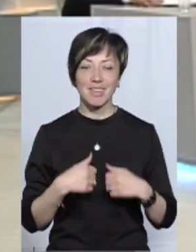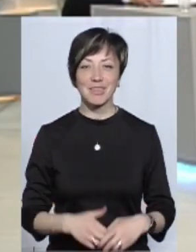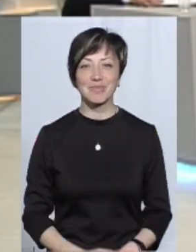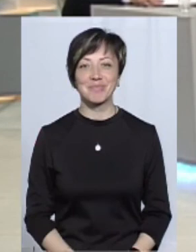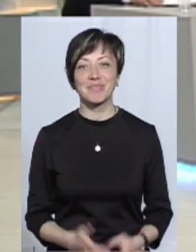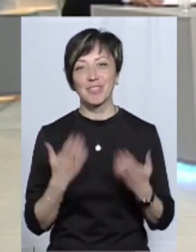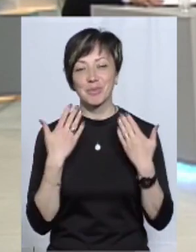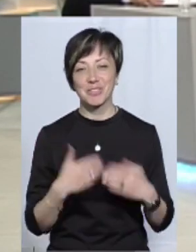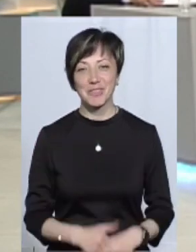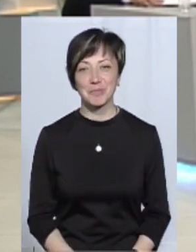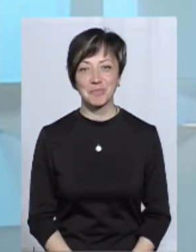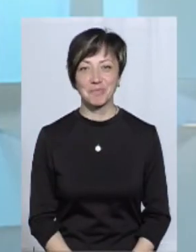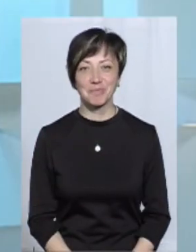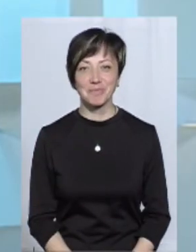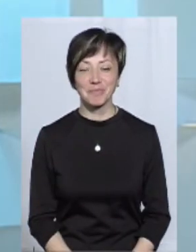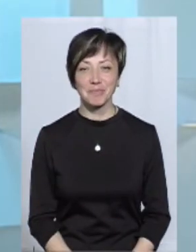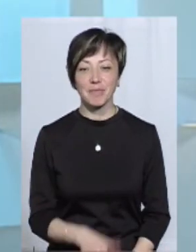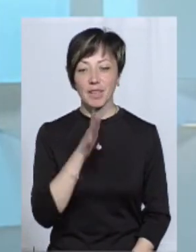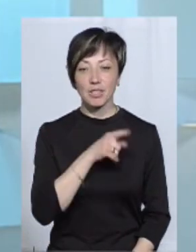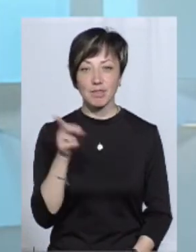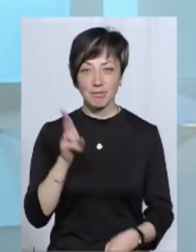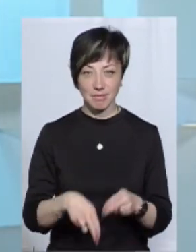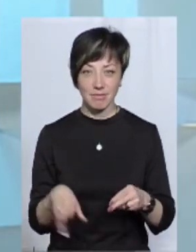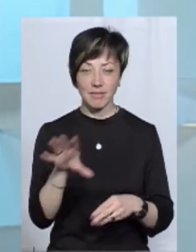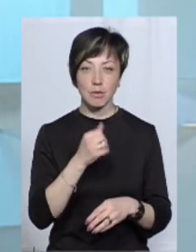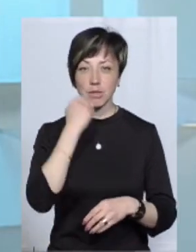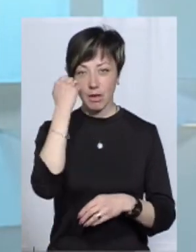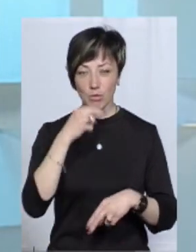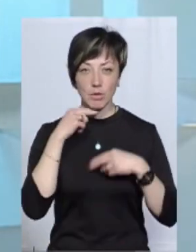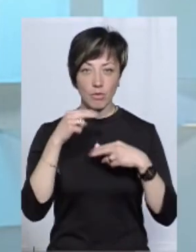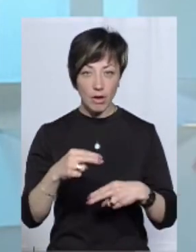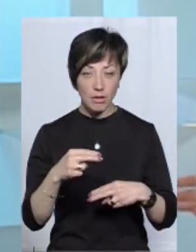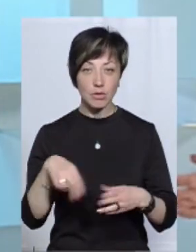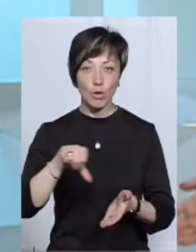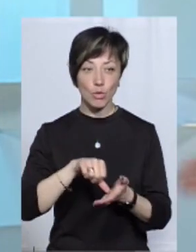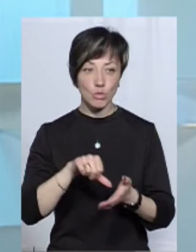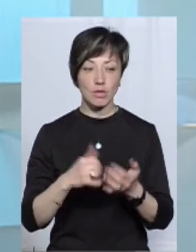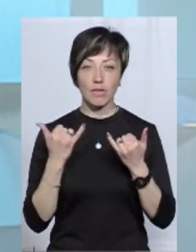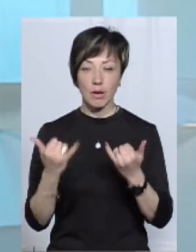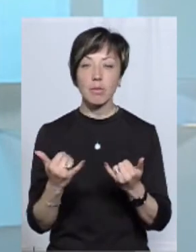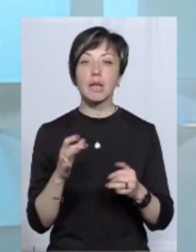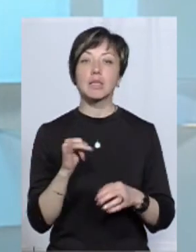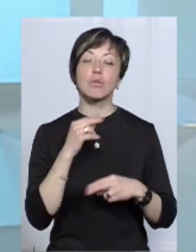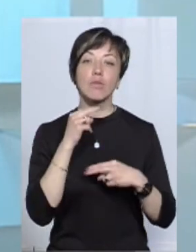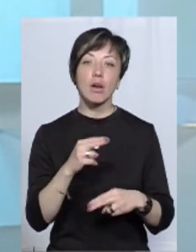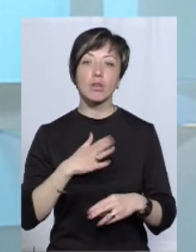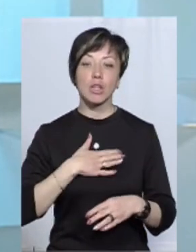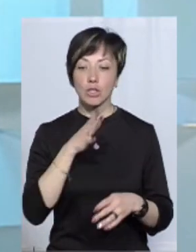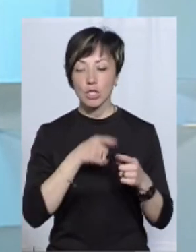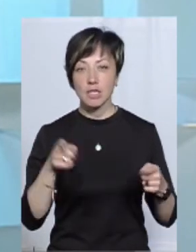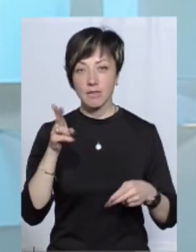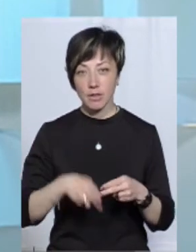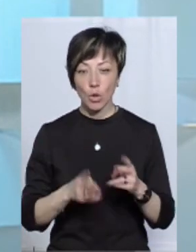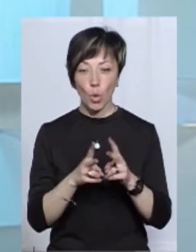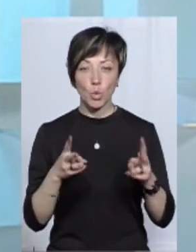відпочиває. Дякуємо вам. Час нашого ефіру добіг кінця. Усім дякую за участь вам, шановні, і за увагу. Наш час